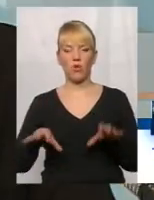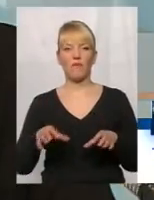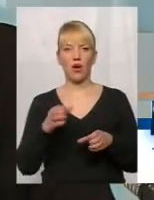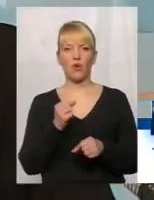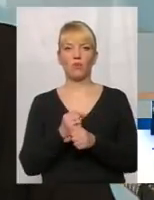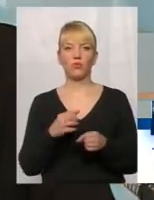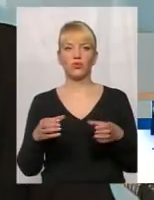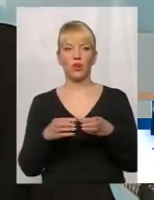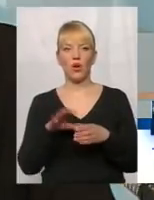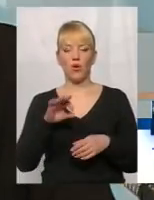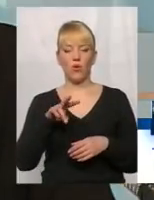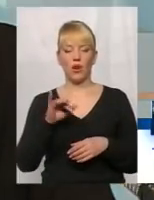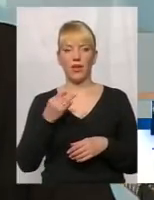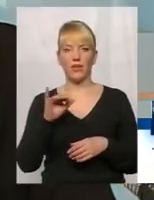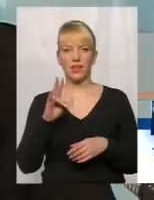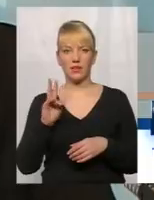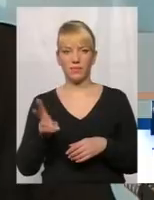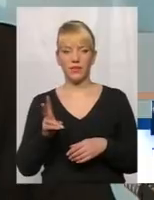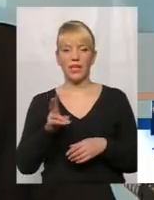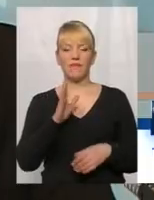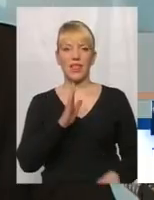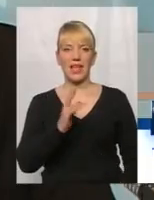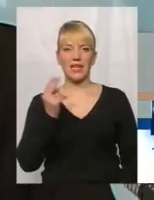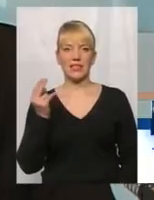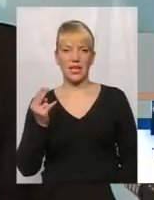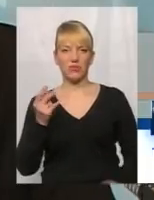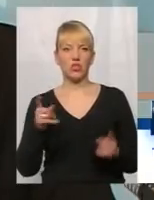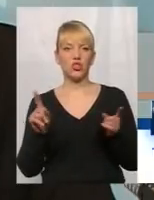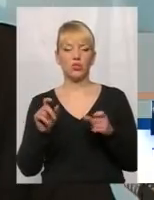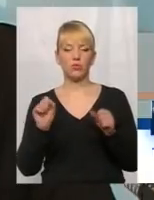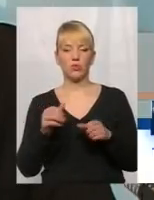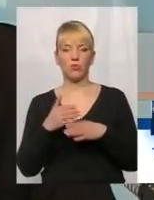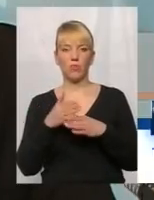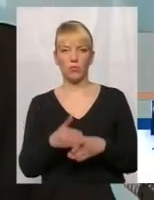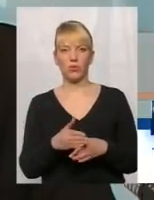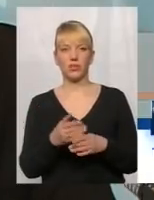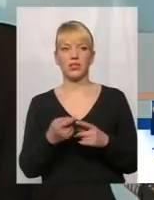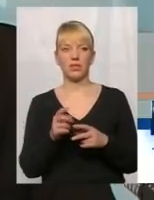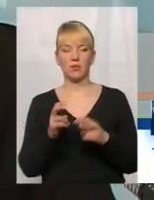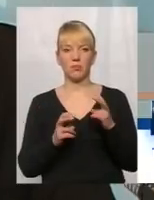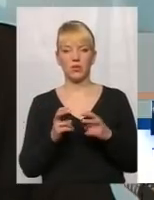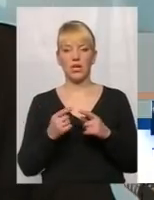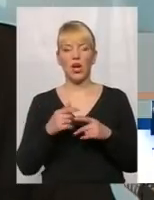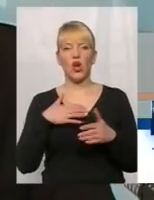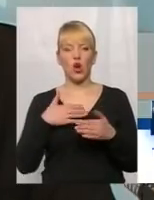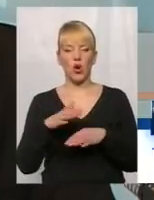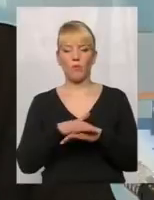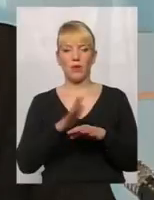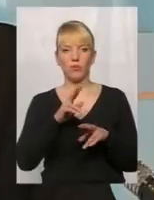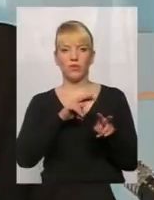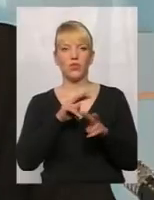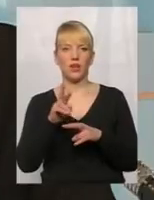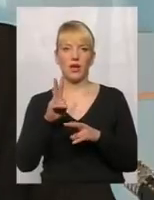групи Олійник Валерій Цезрич. Чим ми можемо допомогти підприємству? По-перше, громадськість хоче відслідковувати, як буде